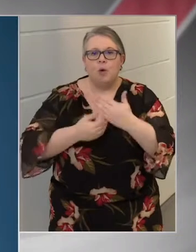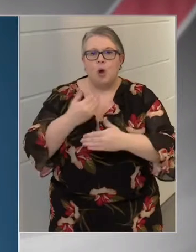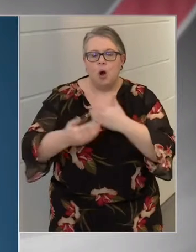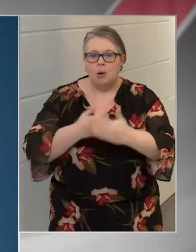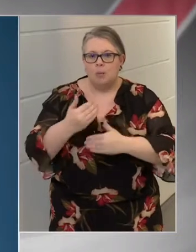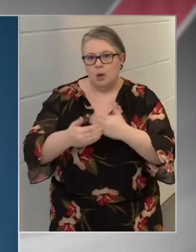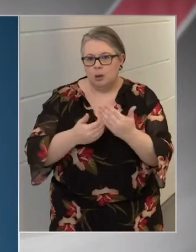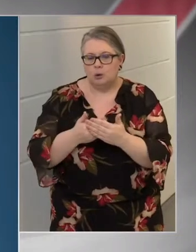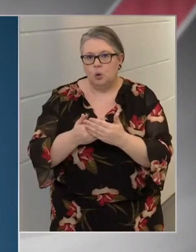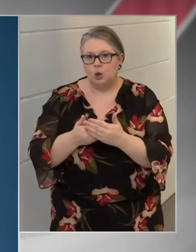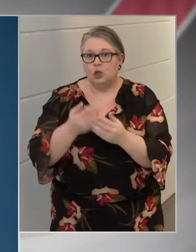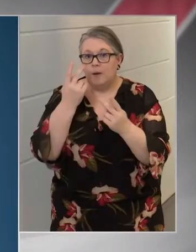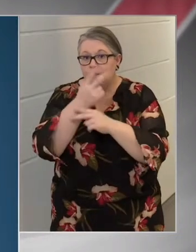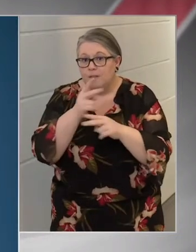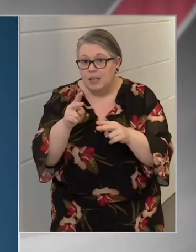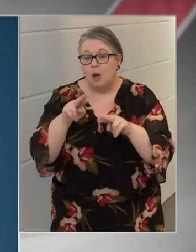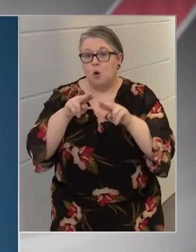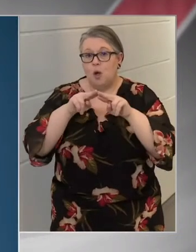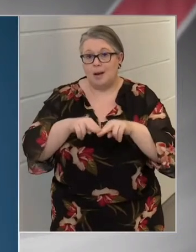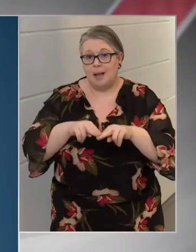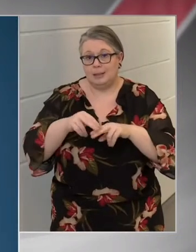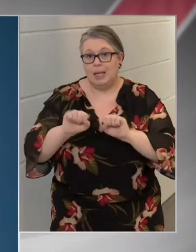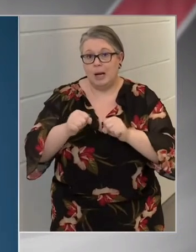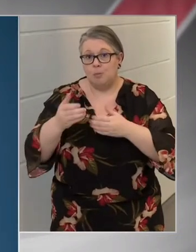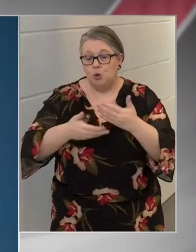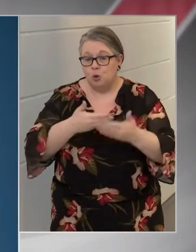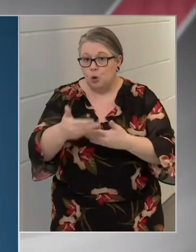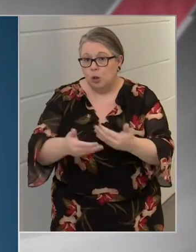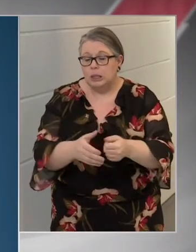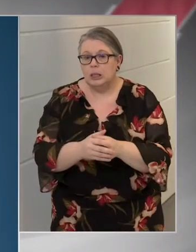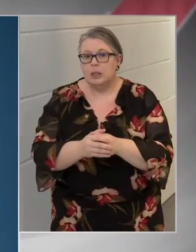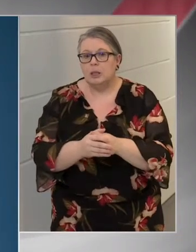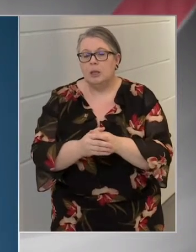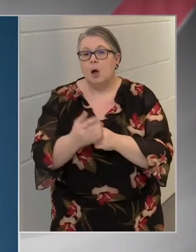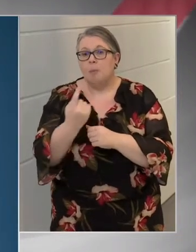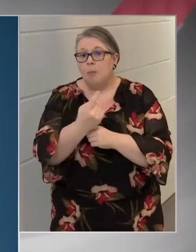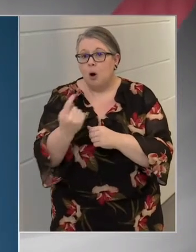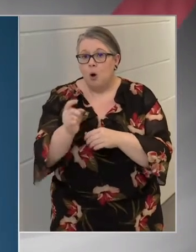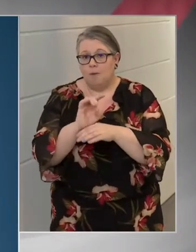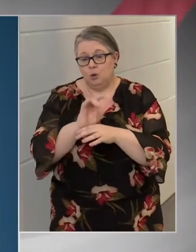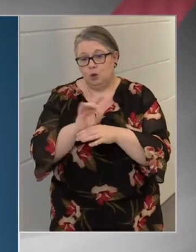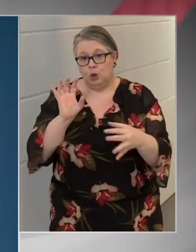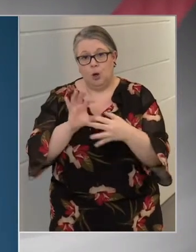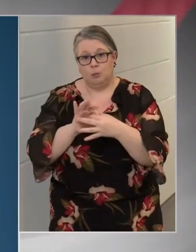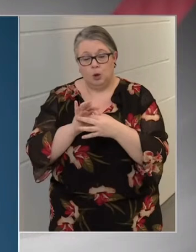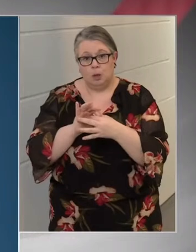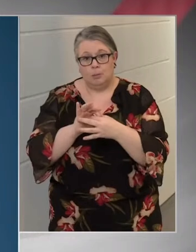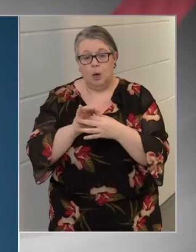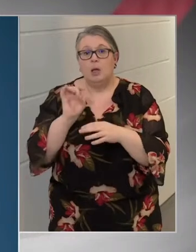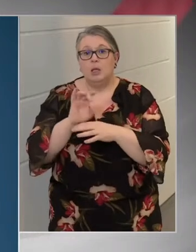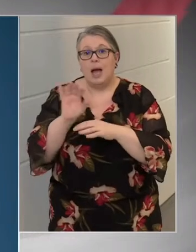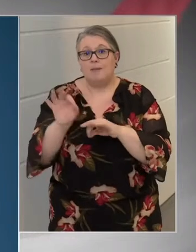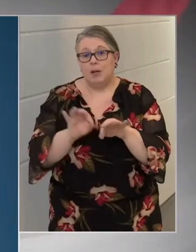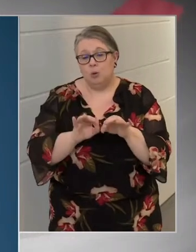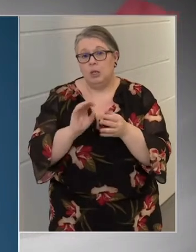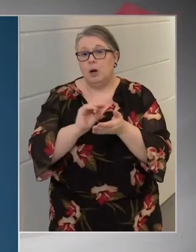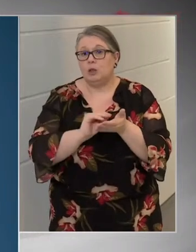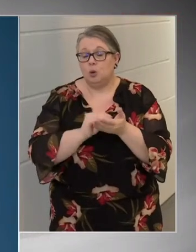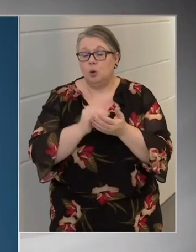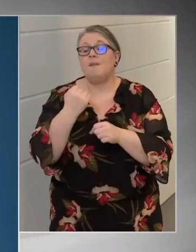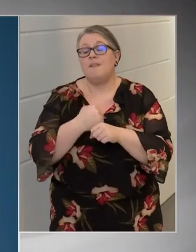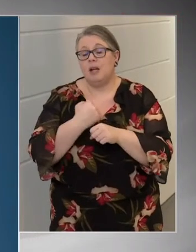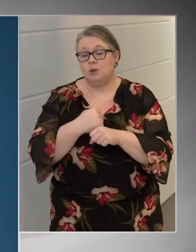figyelőrendszert működtetünk magára, a kórokozóra és a járványügyi adatok